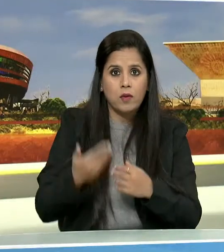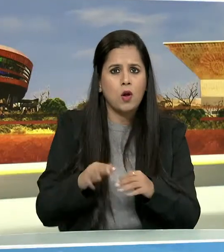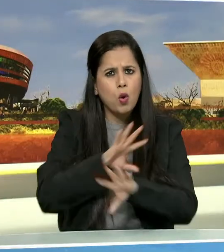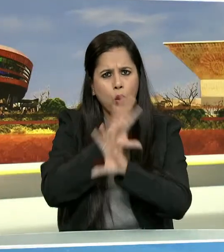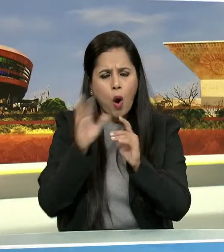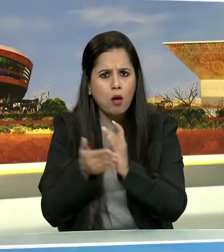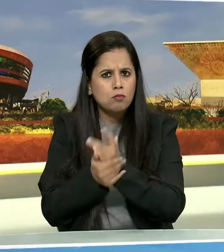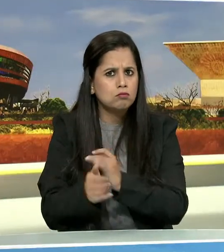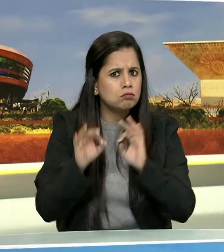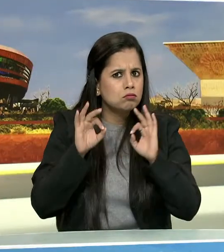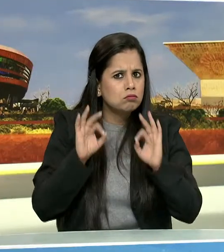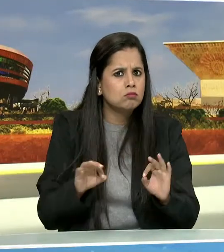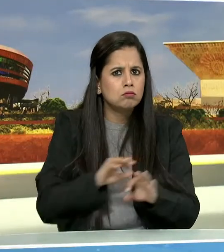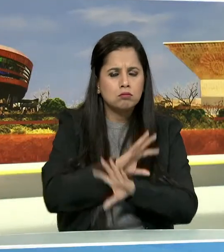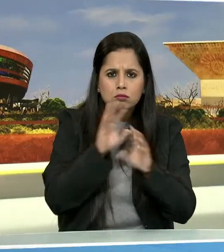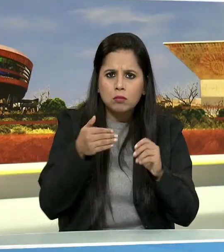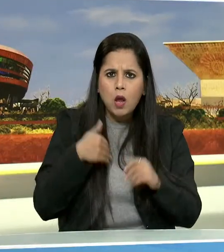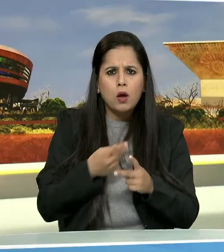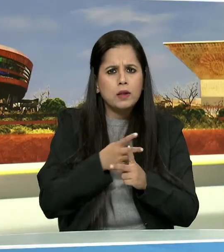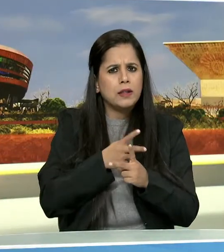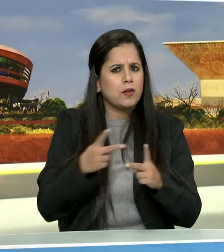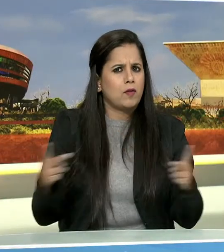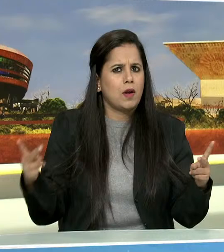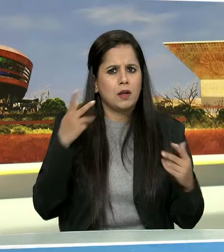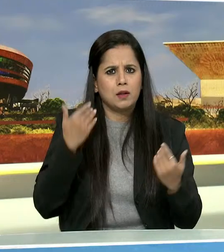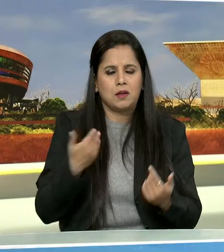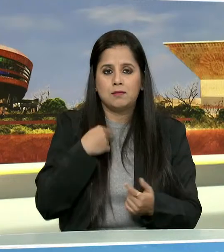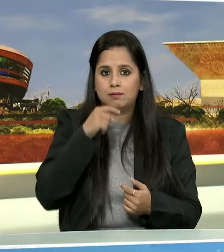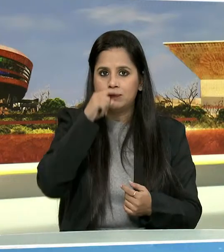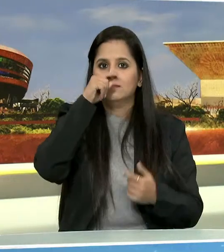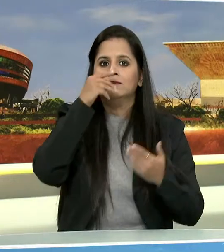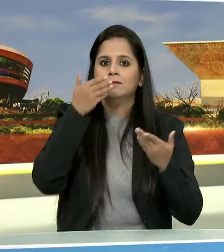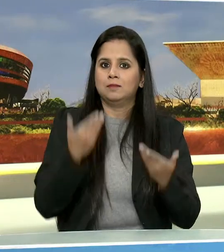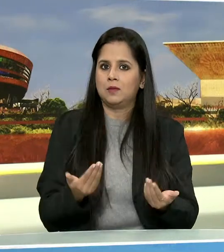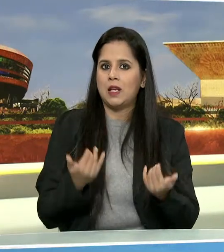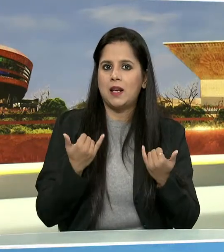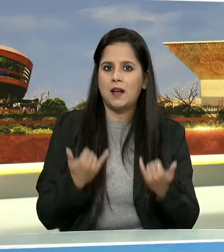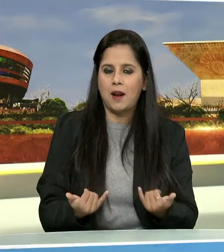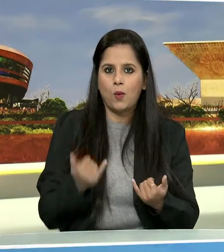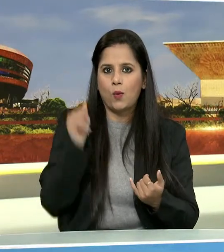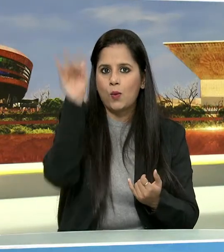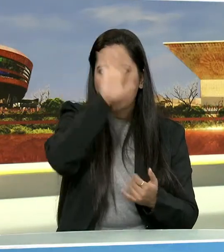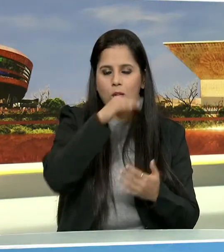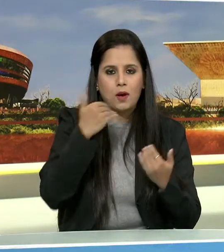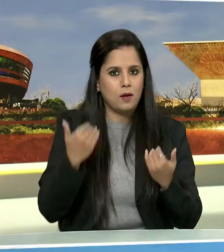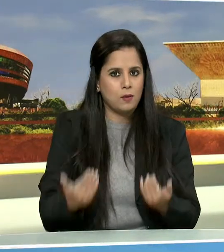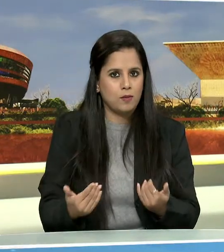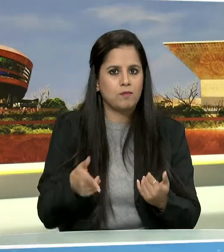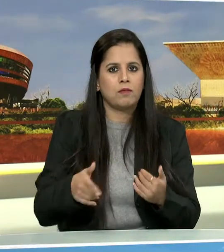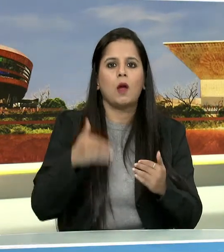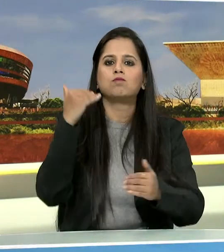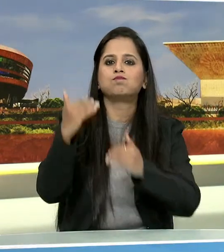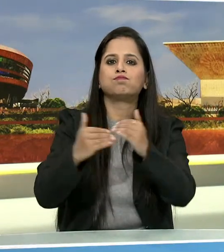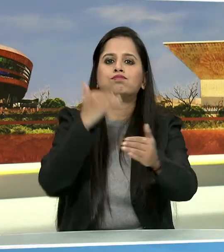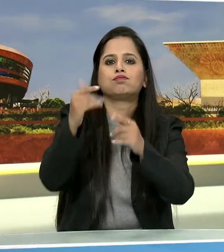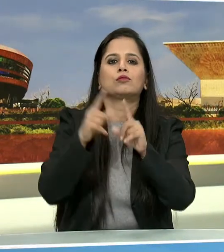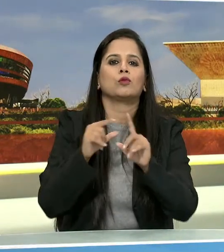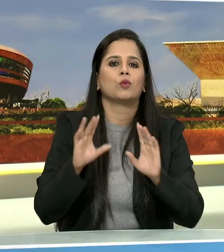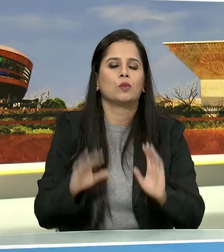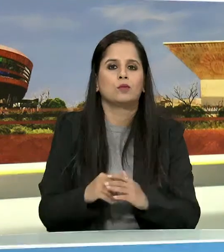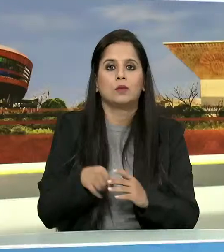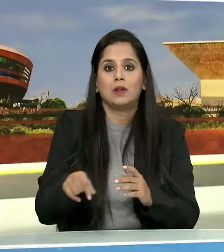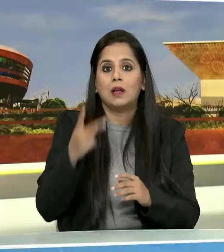सामर्थ से अपनी सभी विविधताओं पर गर्व करते हुए हमारा देश आगे बढ़ रहा है